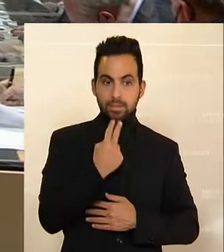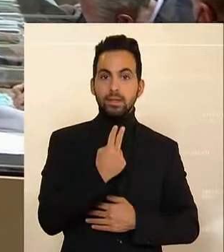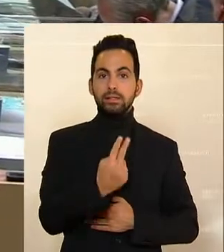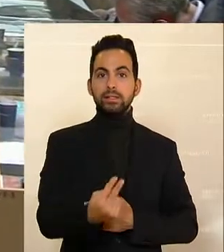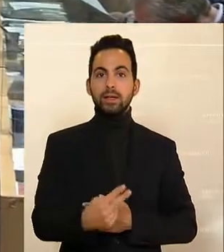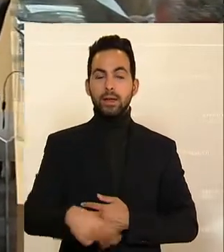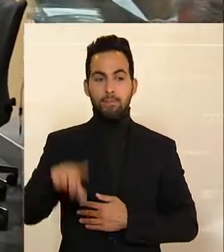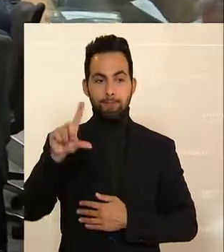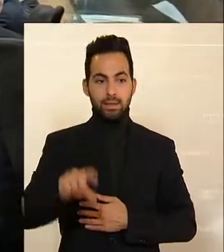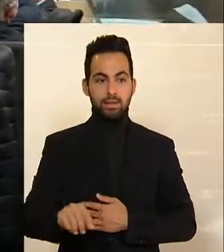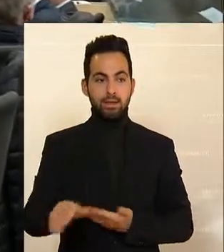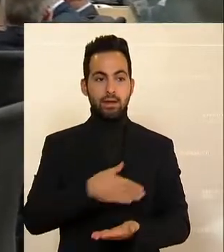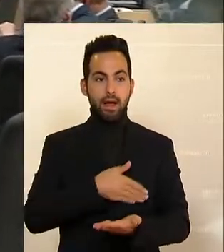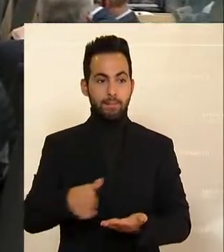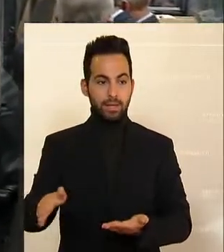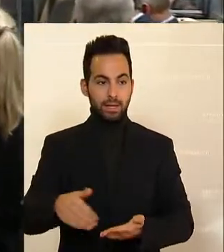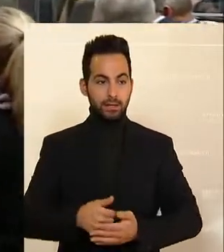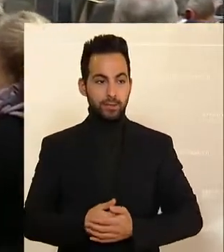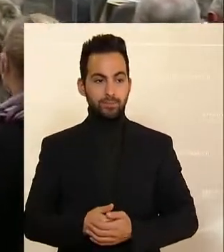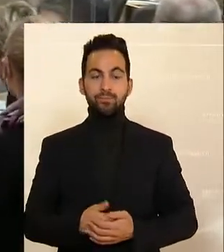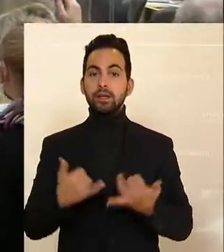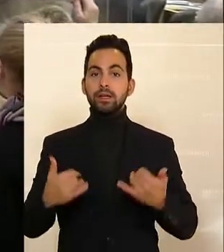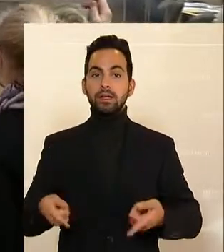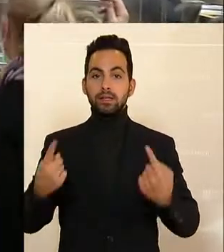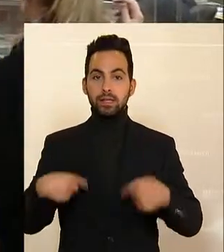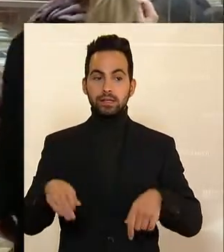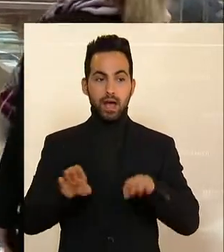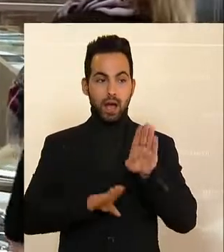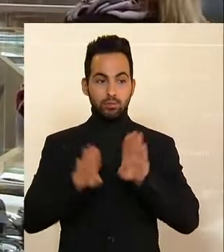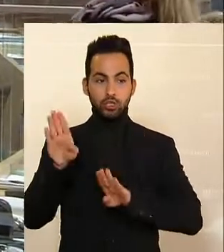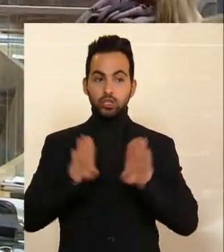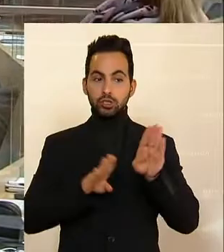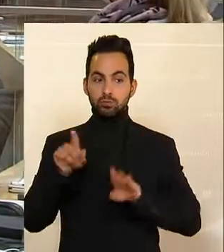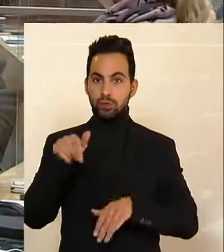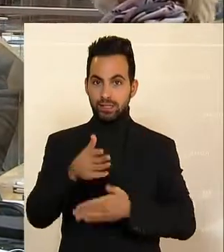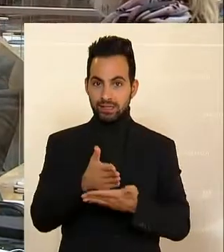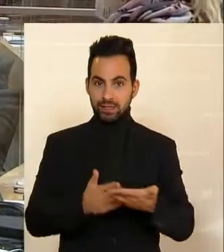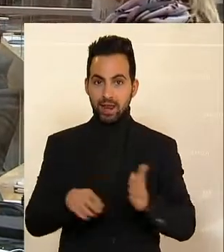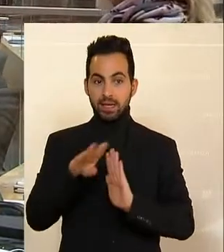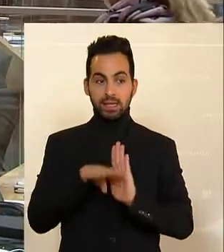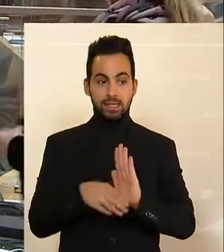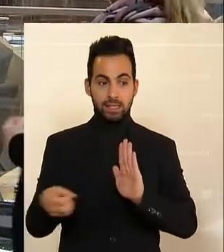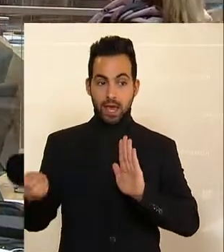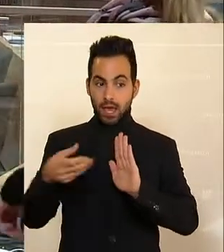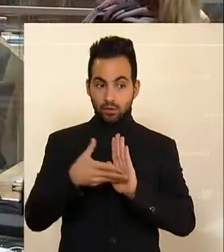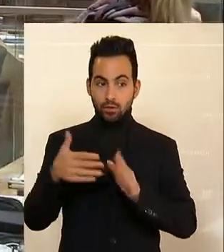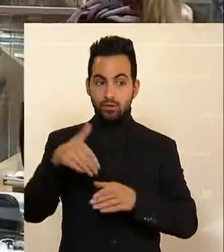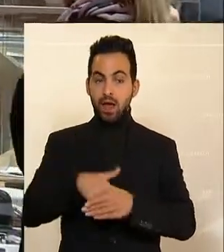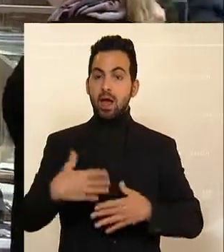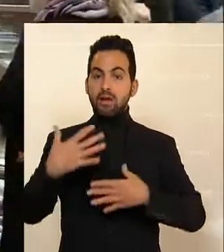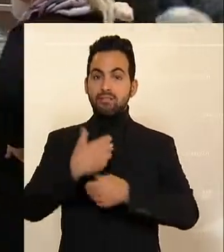Das ist die Minderheit abgelehnt. Wir kommen zugleich zur Abstimmung über diesen Teil des Gesetzentwurfs in der Fassung des